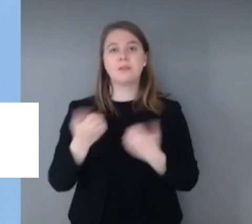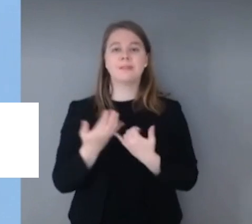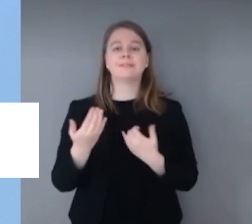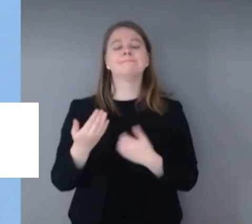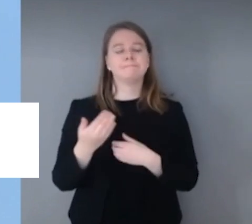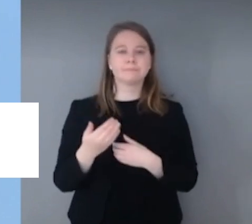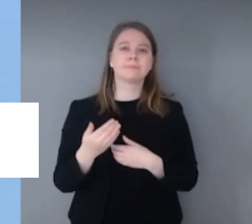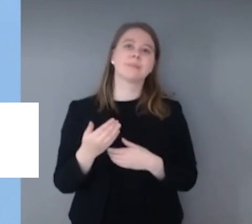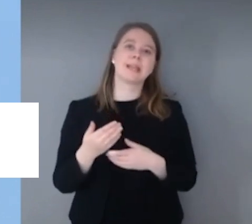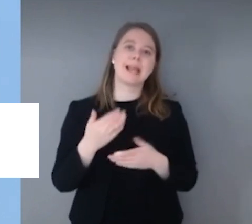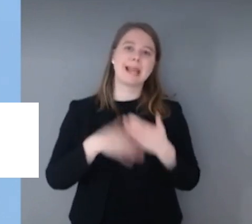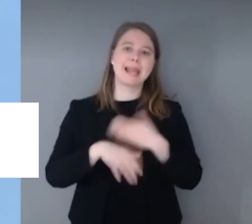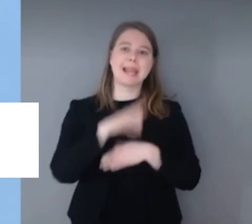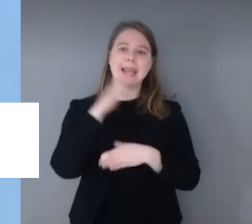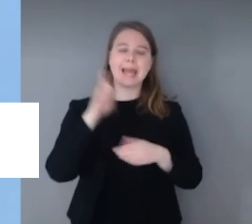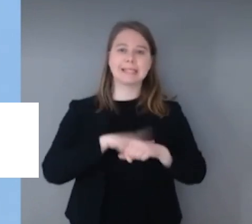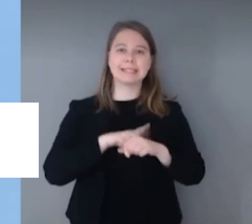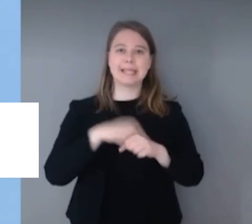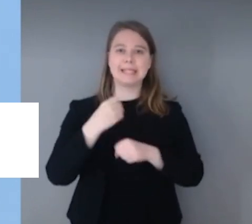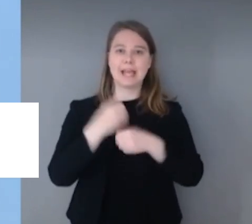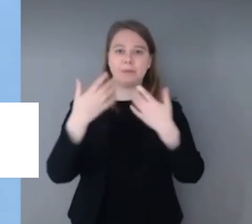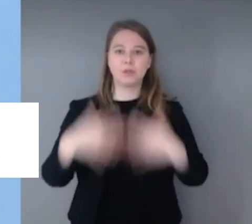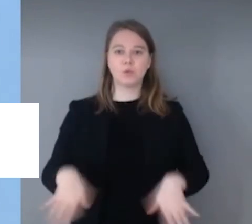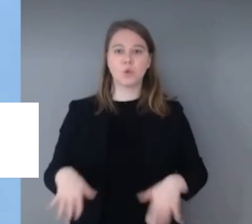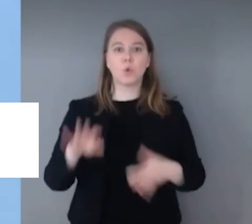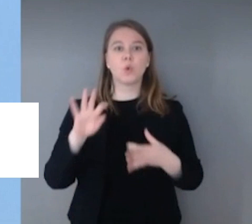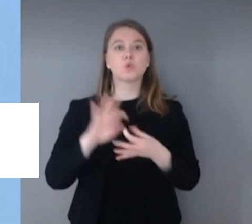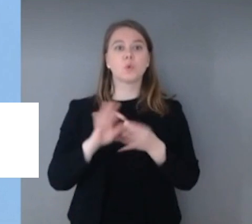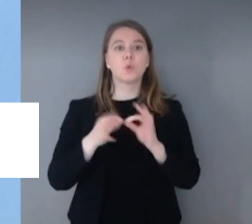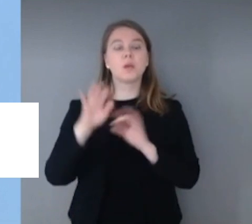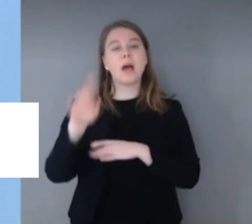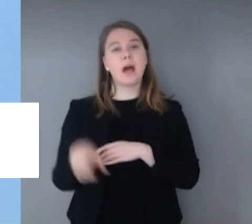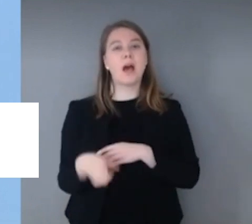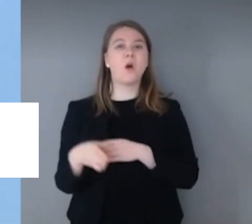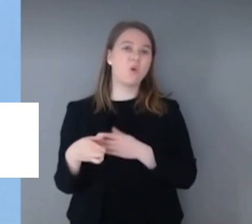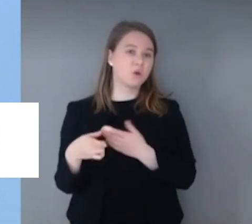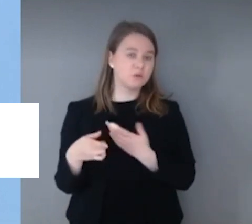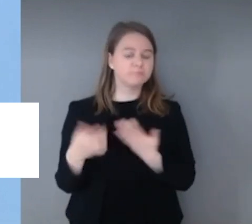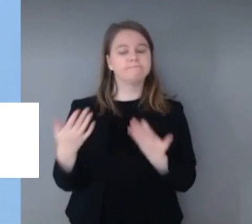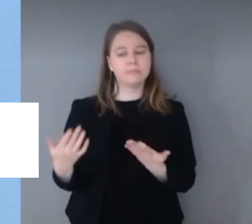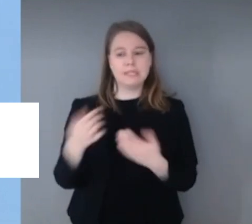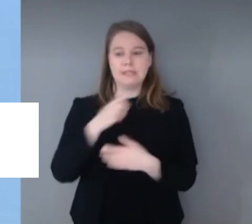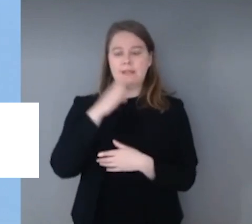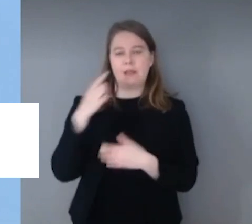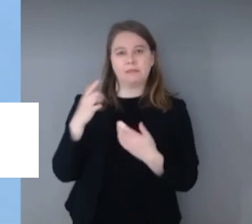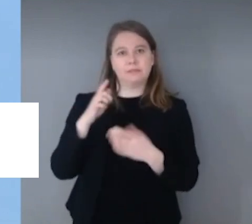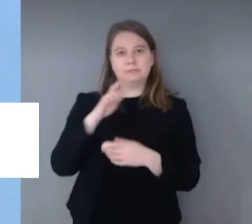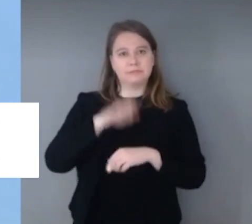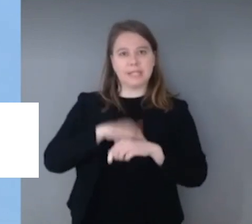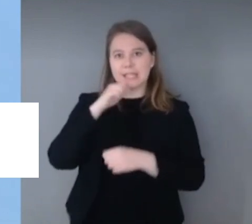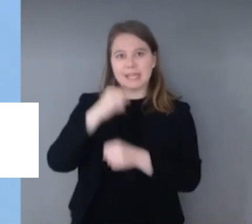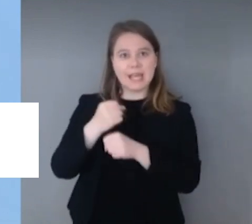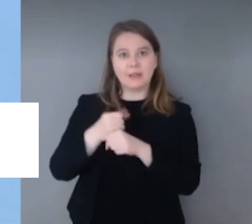Langzeitarbeitslose, denen ein besonderes Augenmerk geschenkt wird. Auch dazu sollen diese quartalsmäßigen Arbeitsmarktgipfel